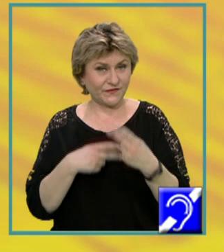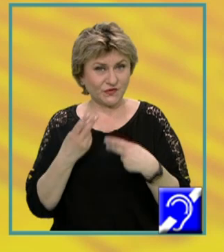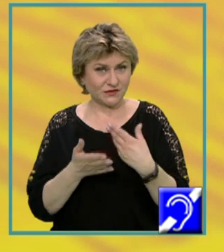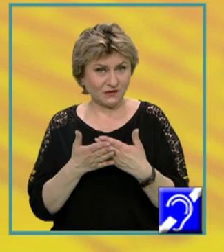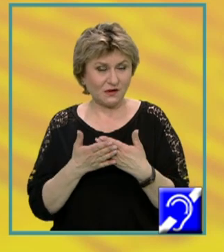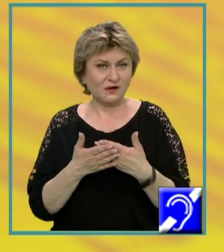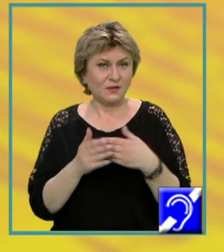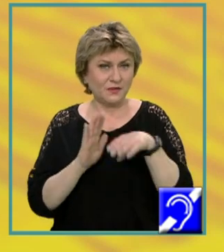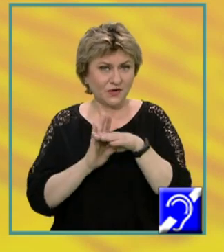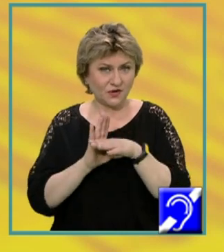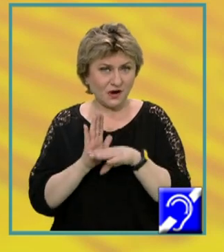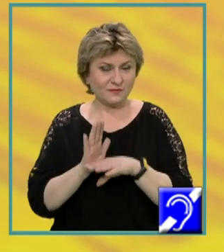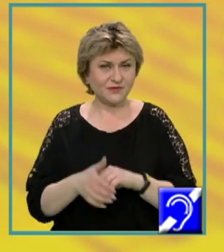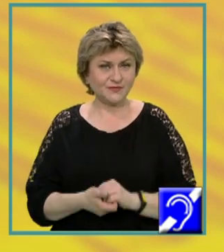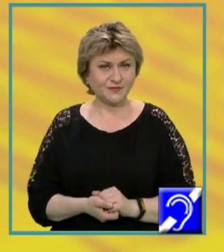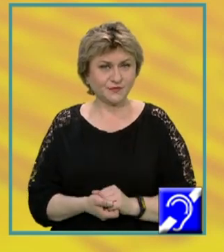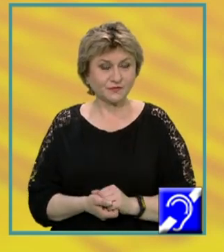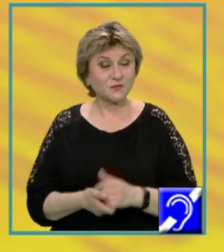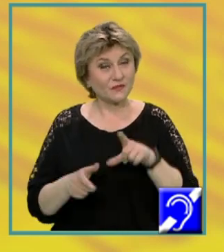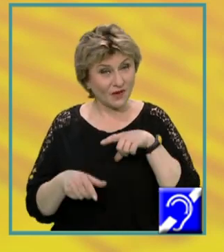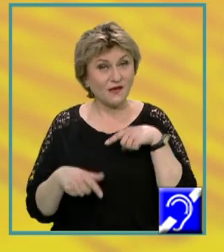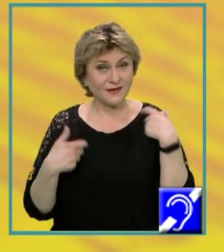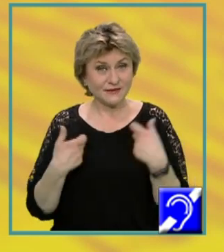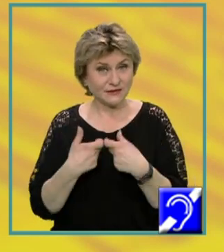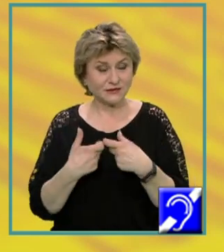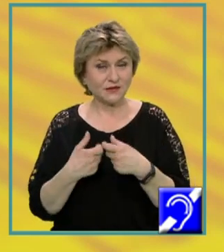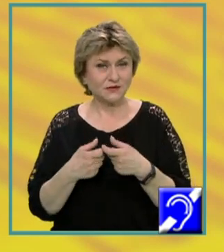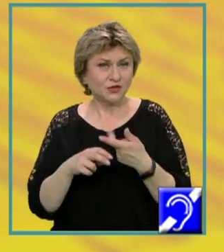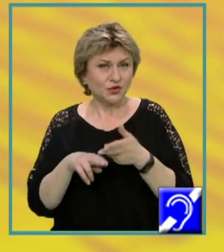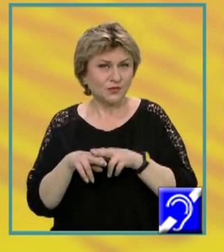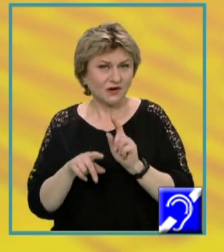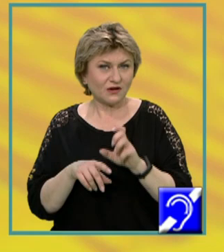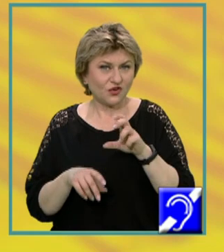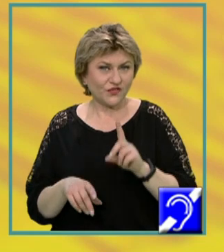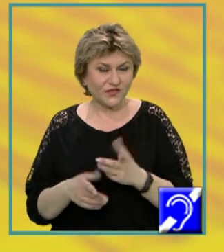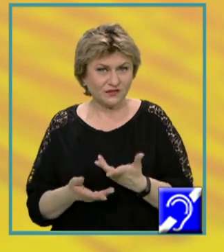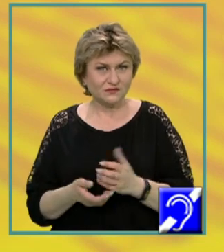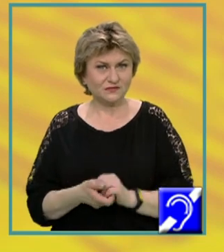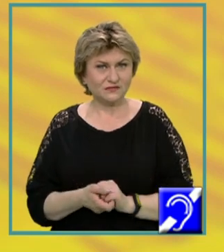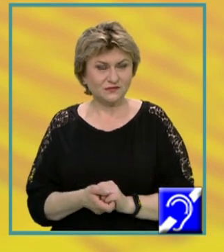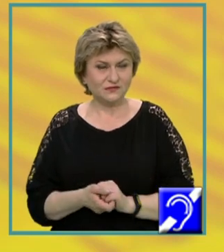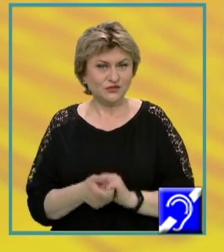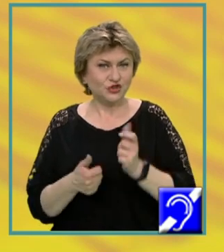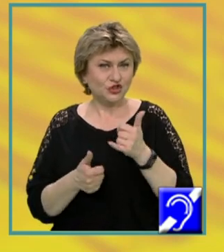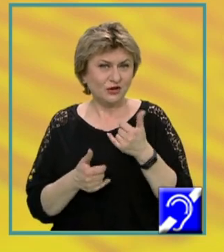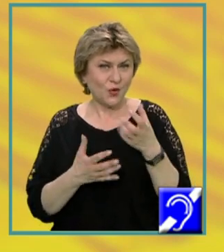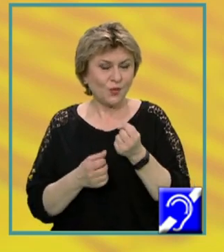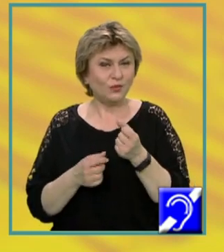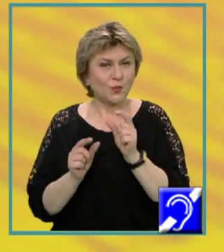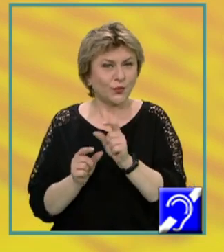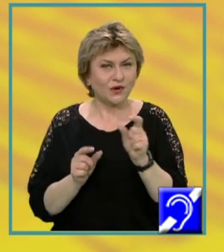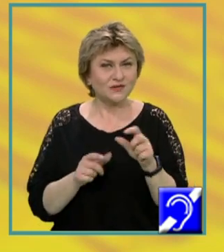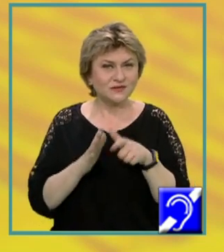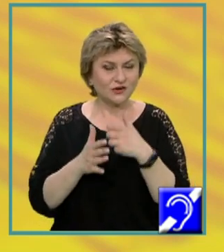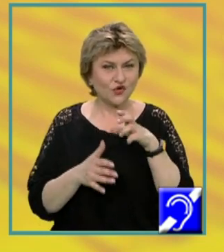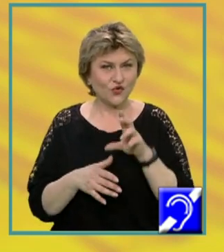unor subprograme evită duplicarea codului. A lua bucăți de cod și